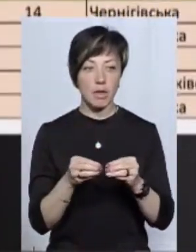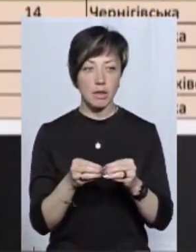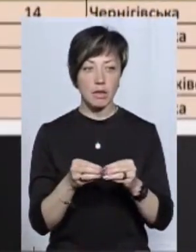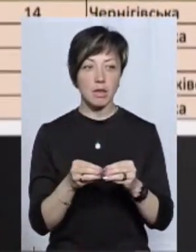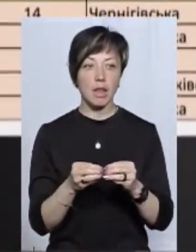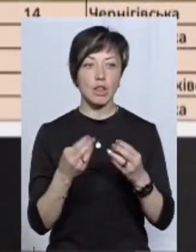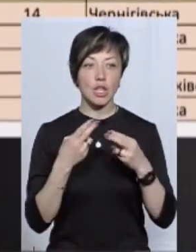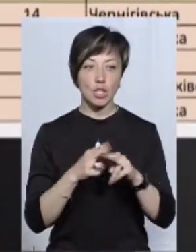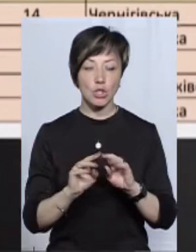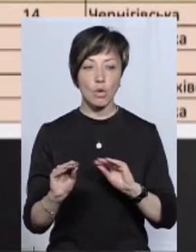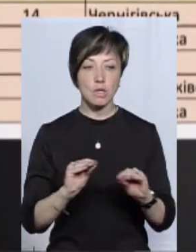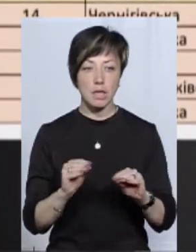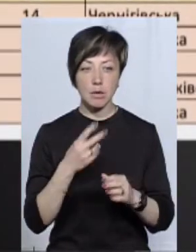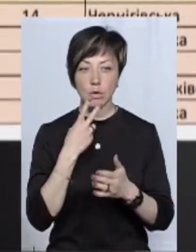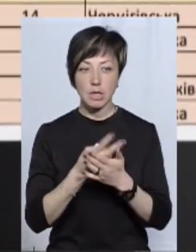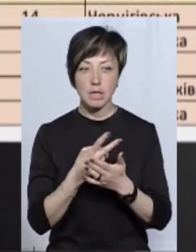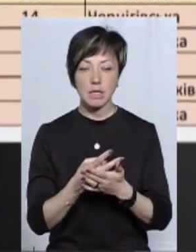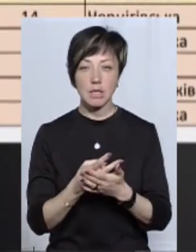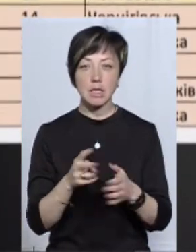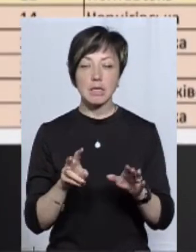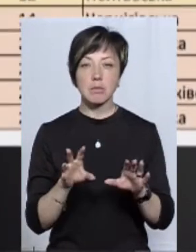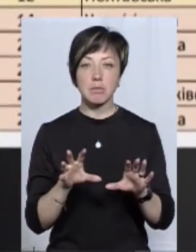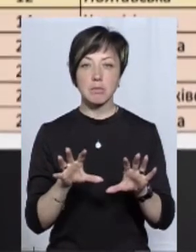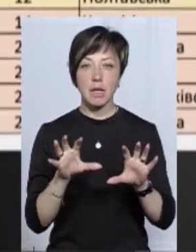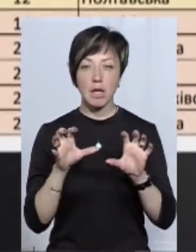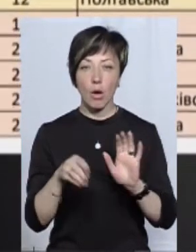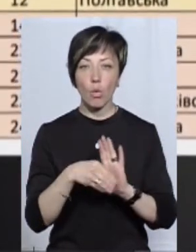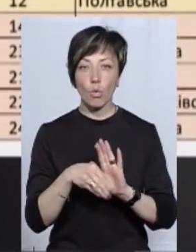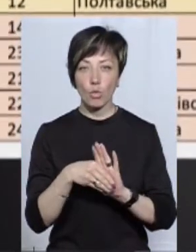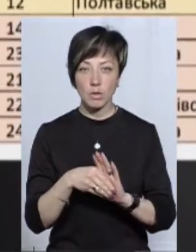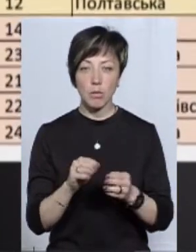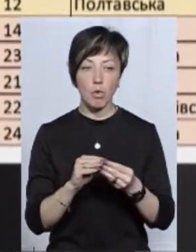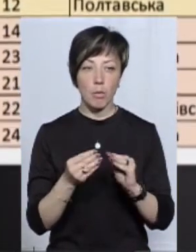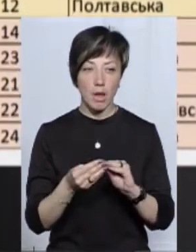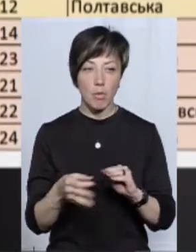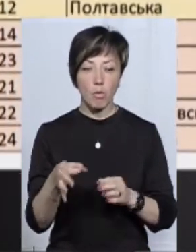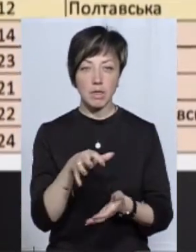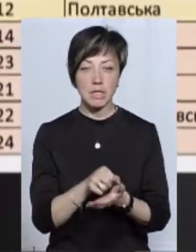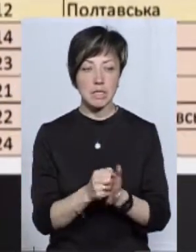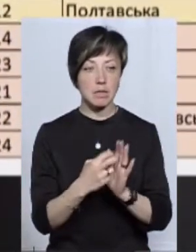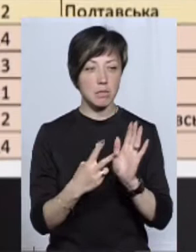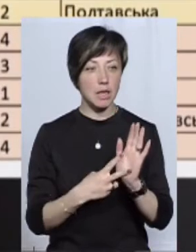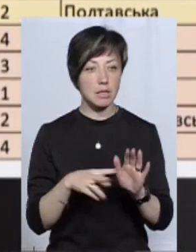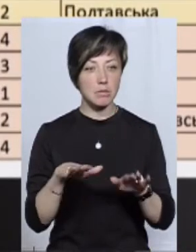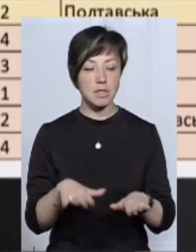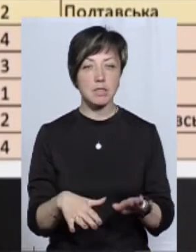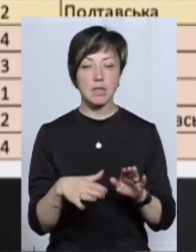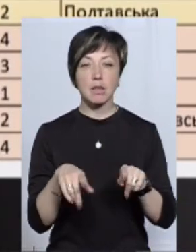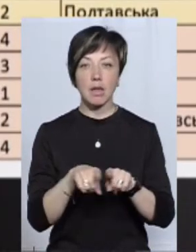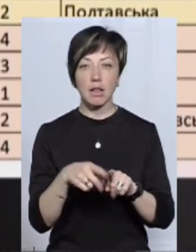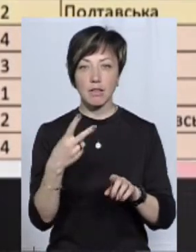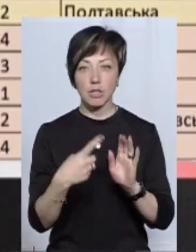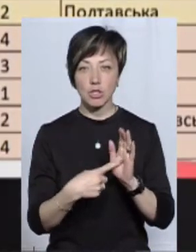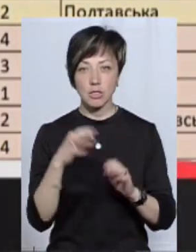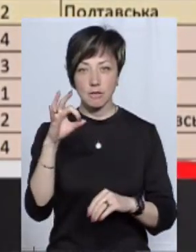технічне оснащення. За показником сприйняття корупції на митниці як проблеми, область посідає 17 місце, вказали на таке